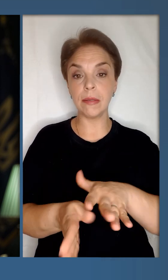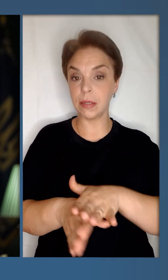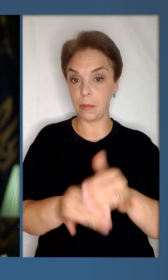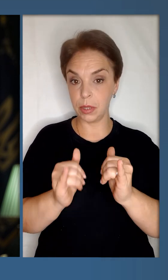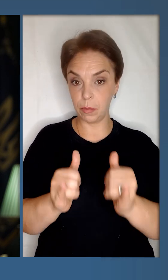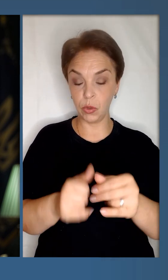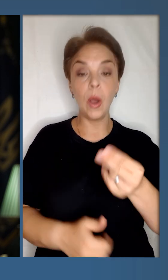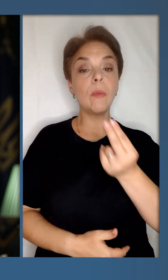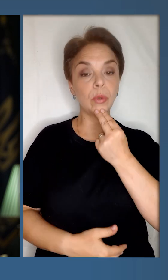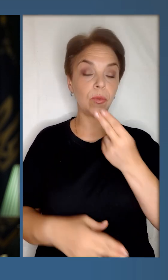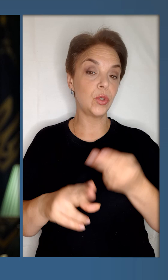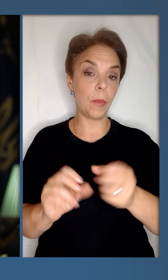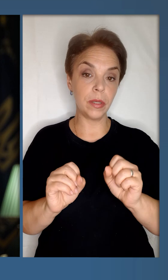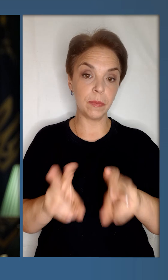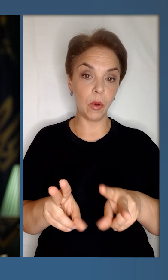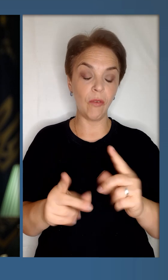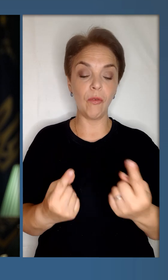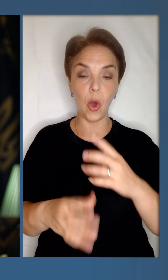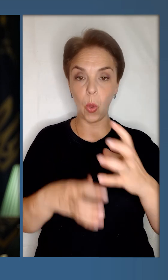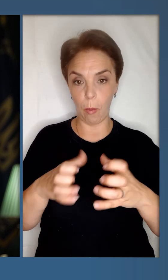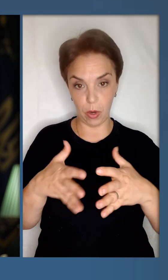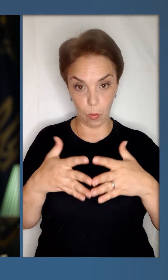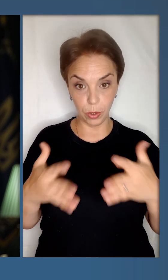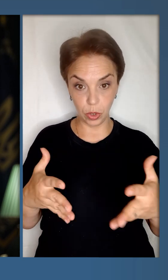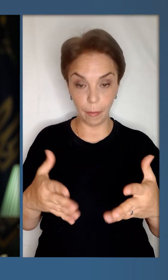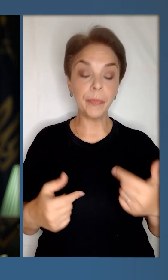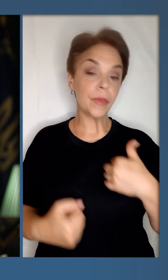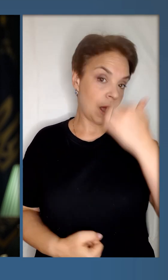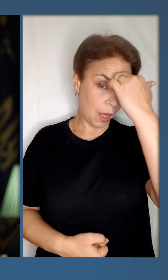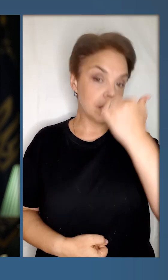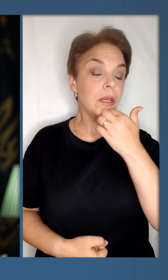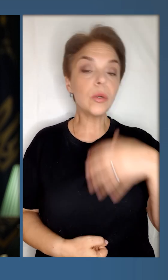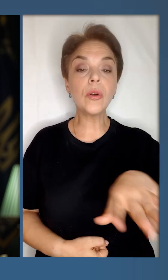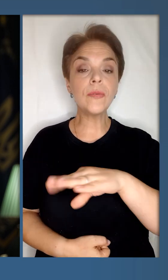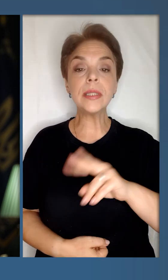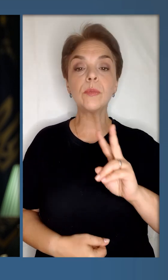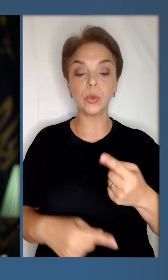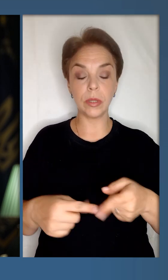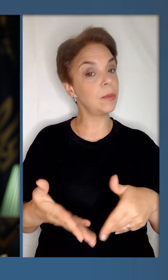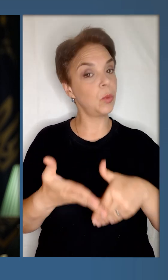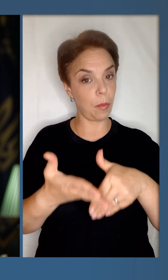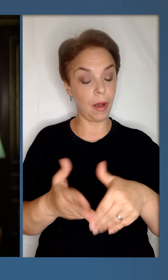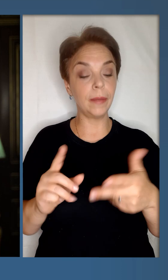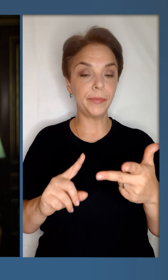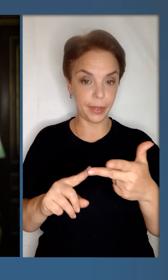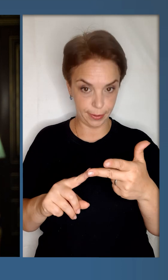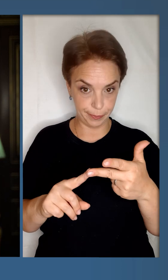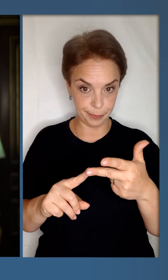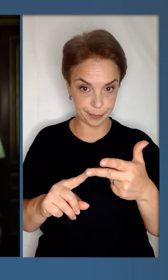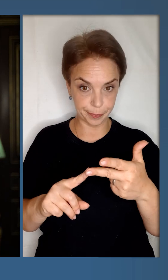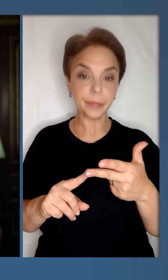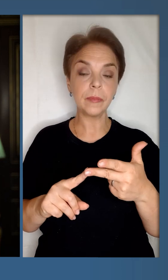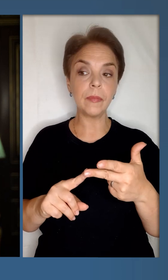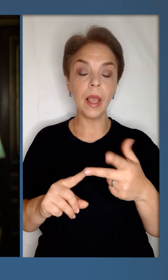забезпечувати продовольчу безпеку в глобальному масштабі. Я дякую усім, хто з цим допомагає. Третє,